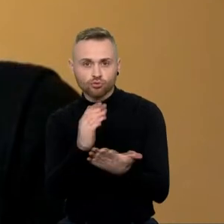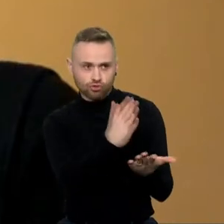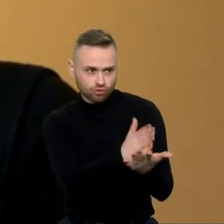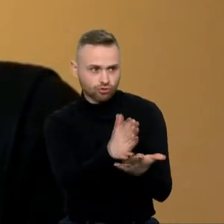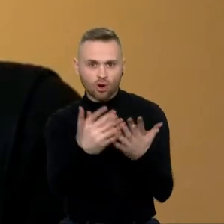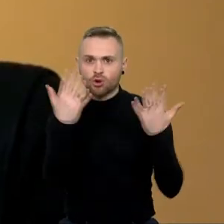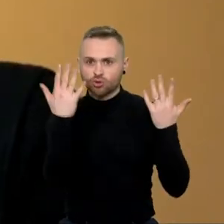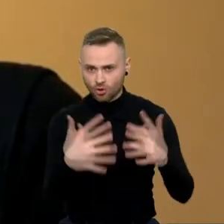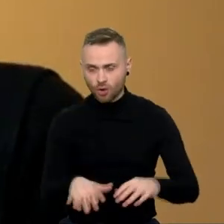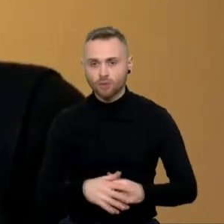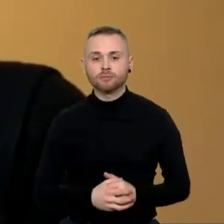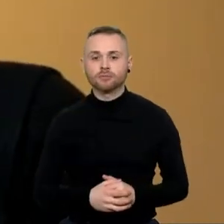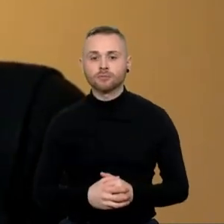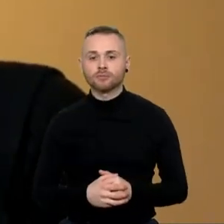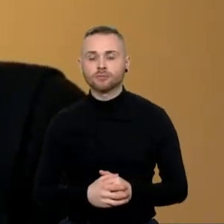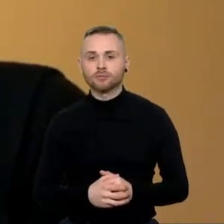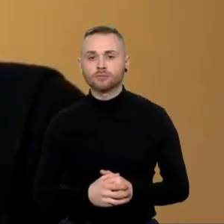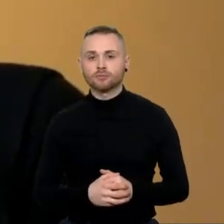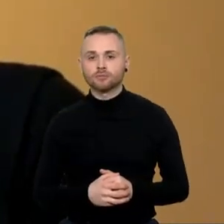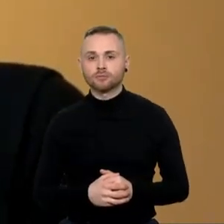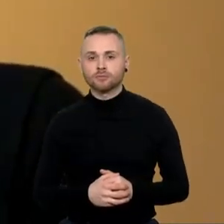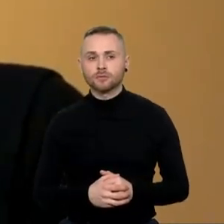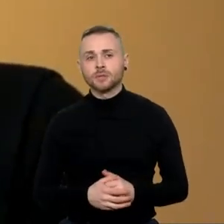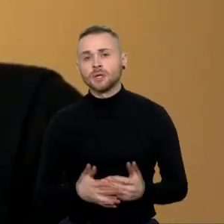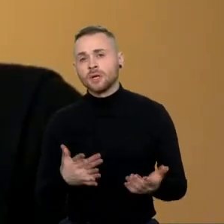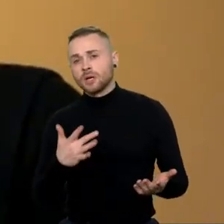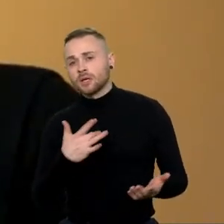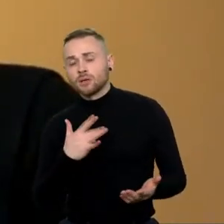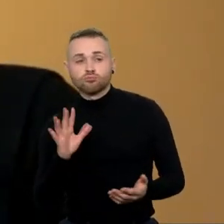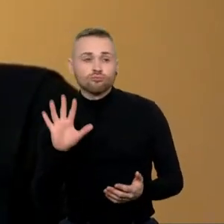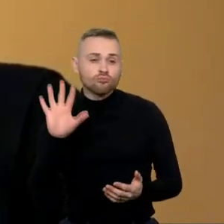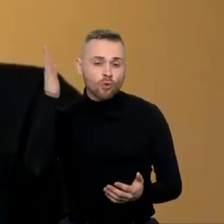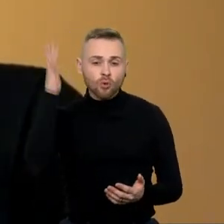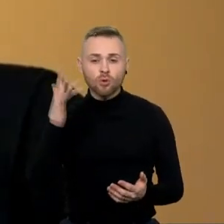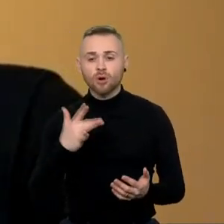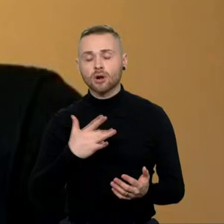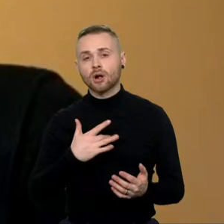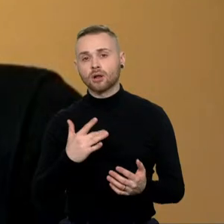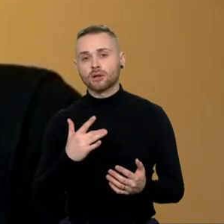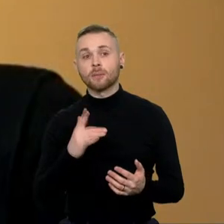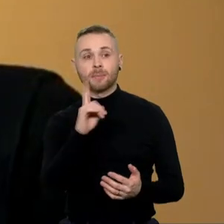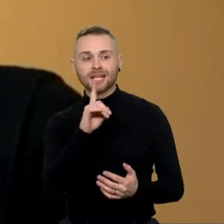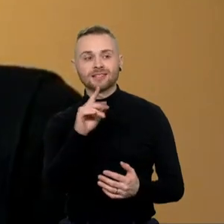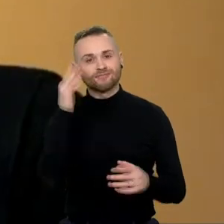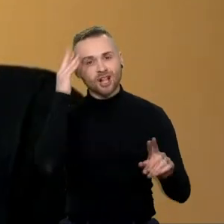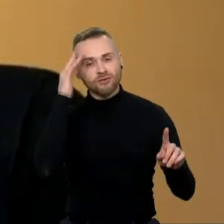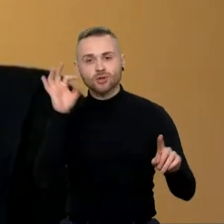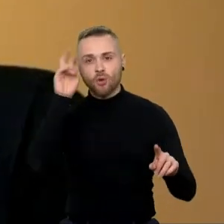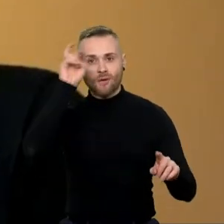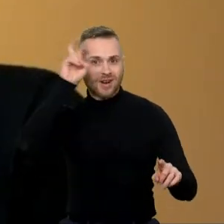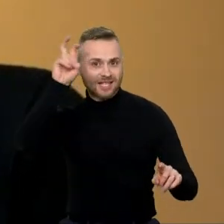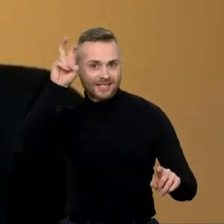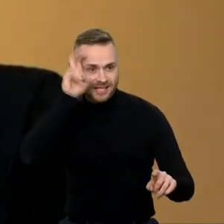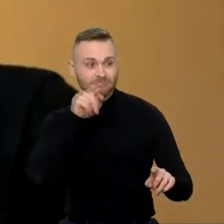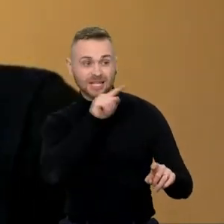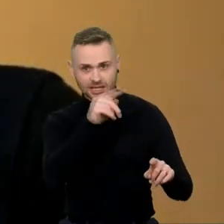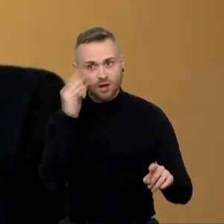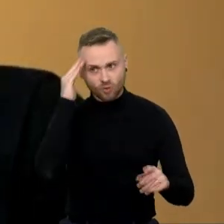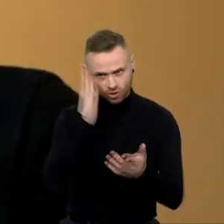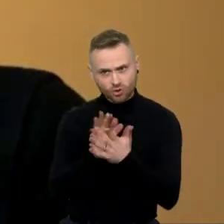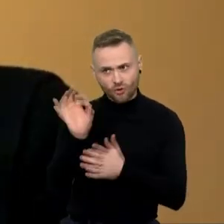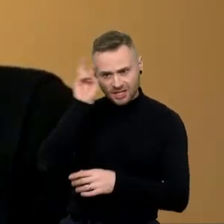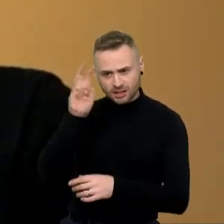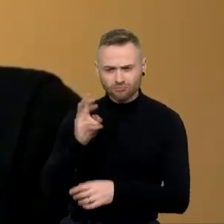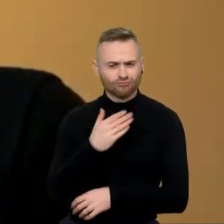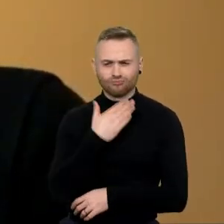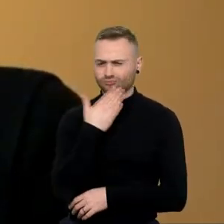galvojimo, nebent čia kažkas tokio atsitiko, bet galvojimo apie valstybę aš negirdžiu ir nematau. Jeigu